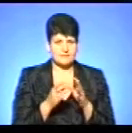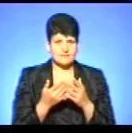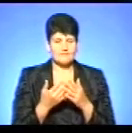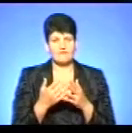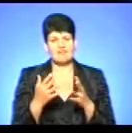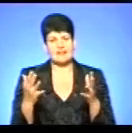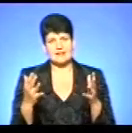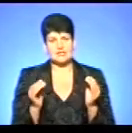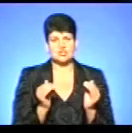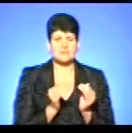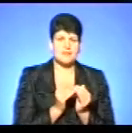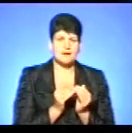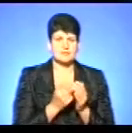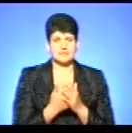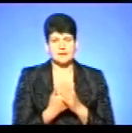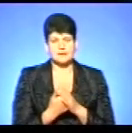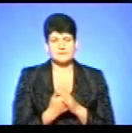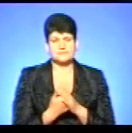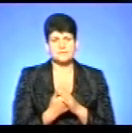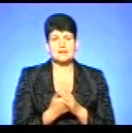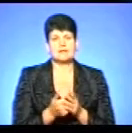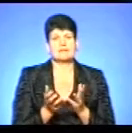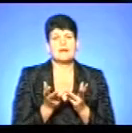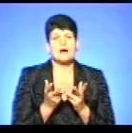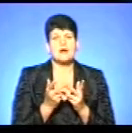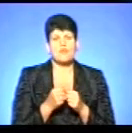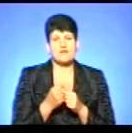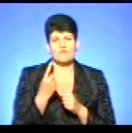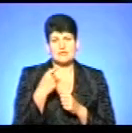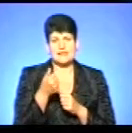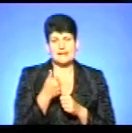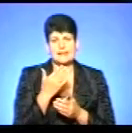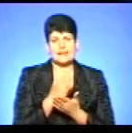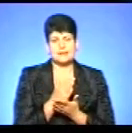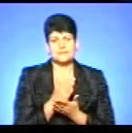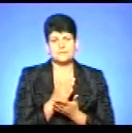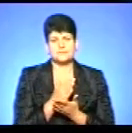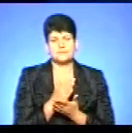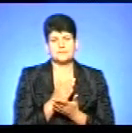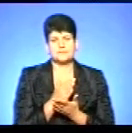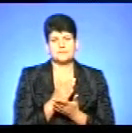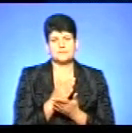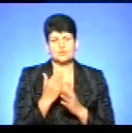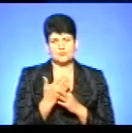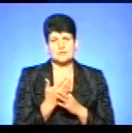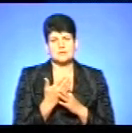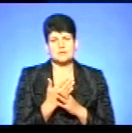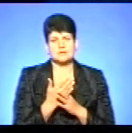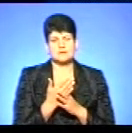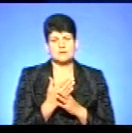велика, чи мала цифра, то нарахування в рік складає житлових субсидій і